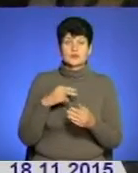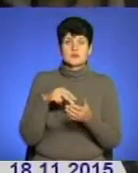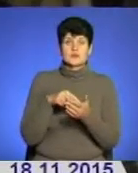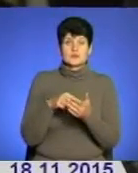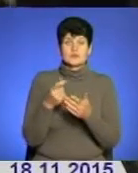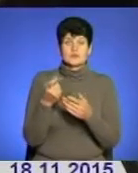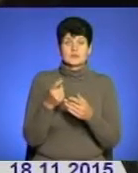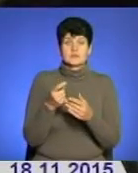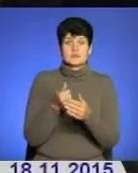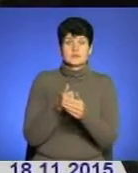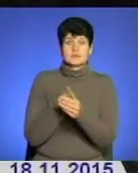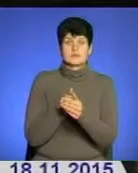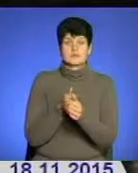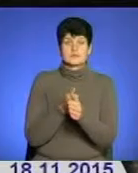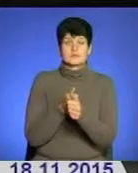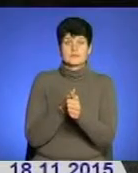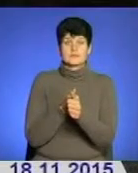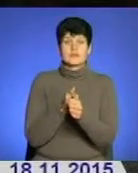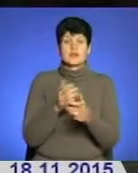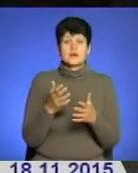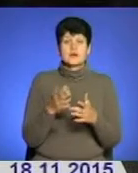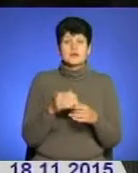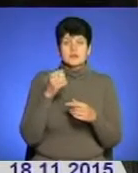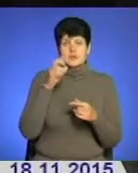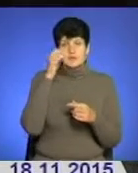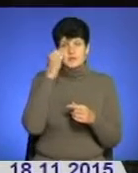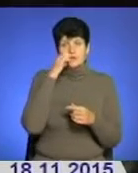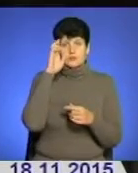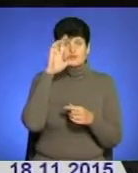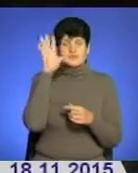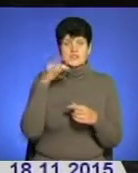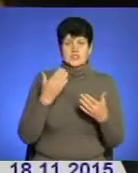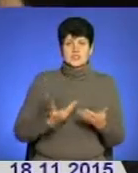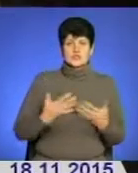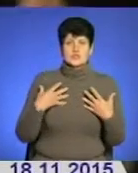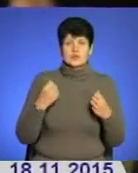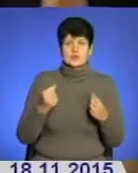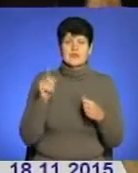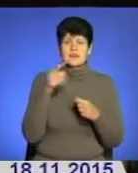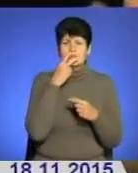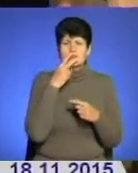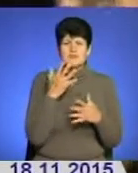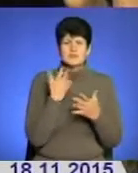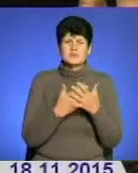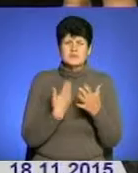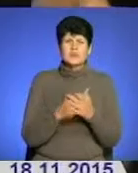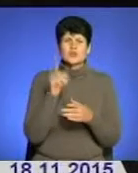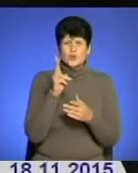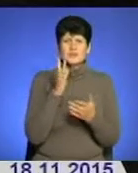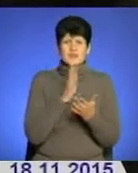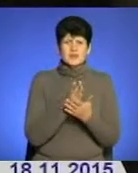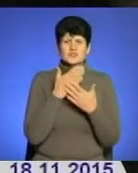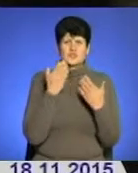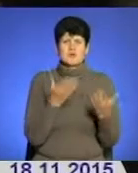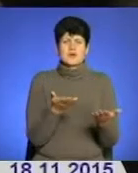метра до пішоходного переходу, я стер. До Богу дякую, що всі живі і здорові. Він навіть не дивився приблизно, чи тут хтось є, чи